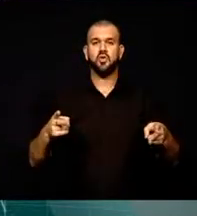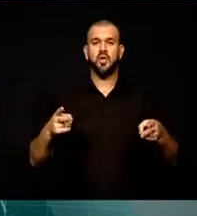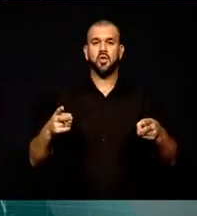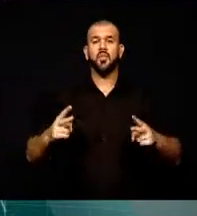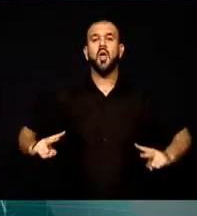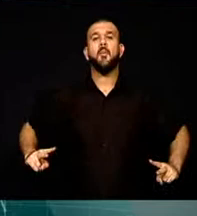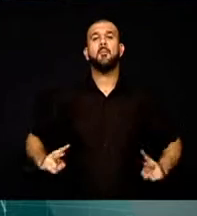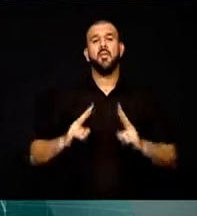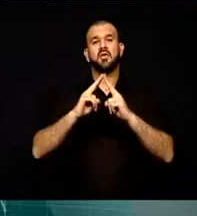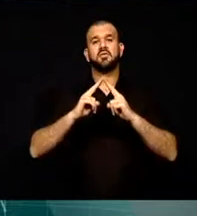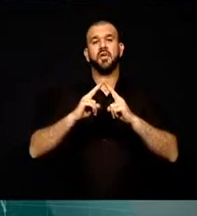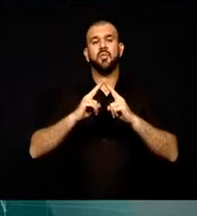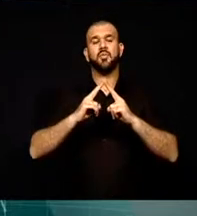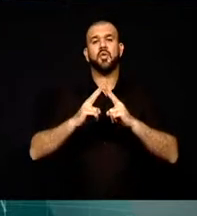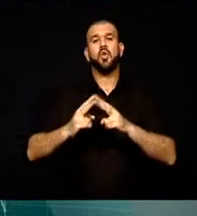çıkarıldı.